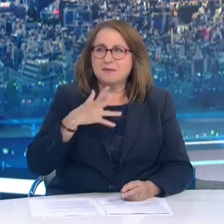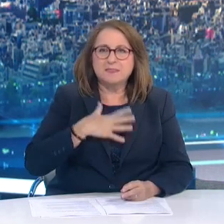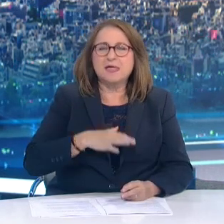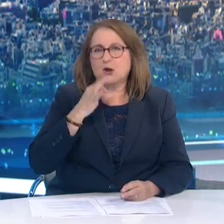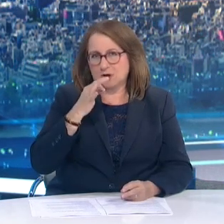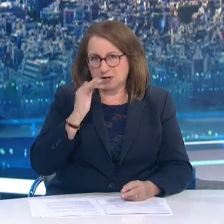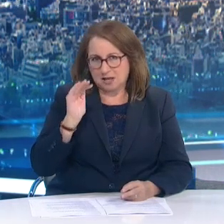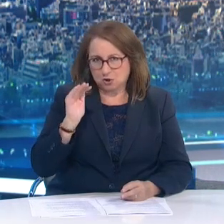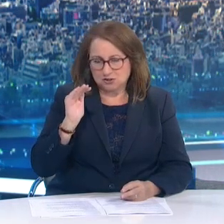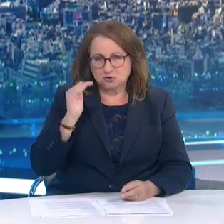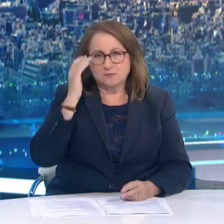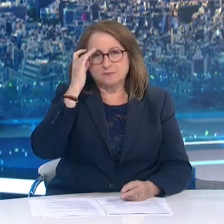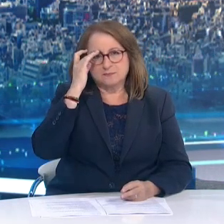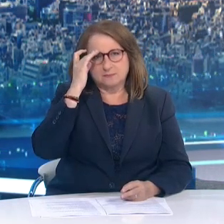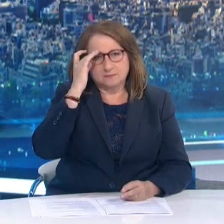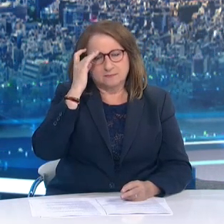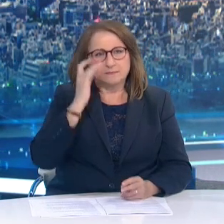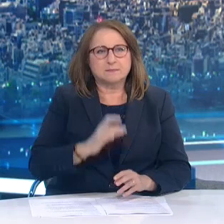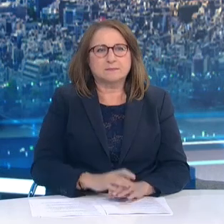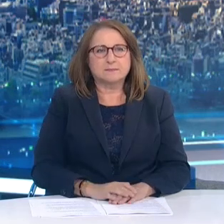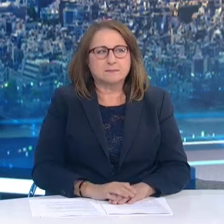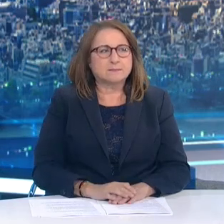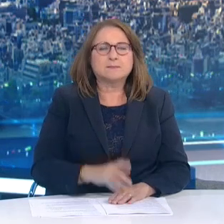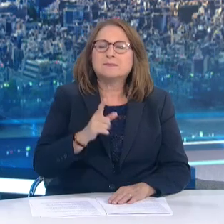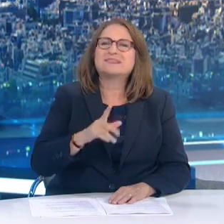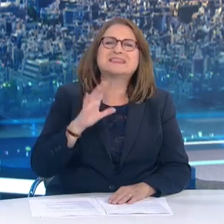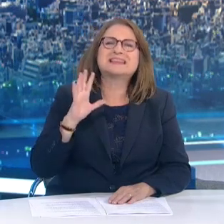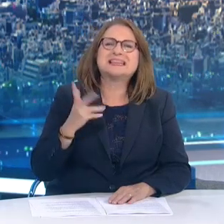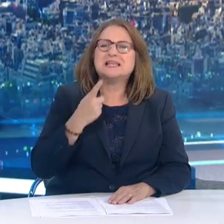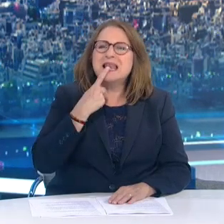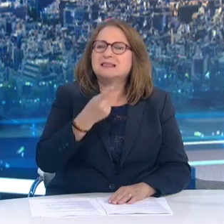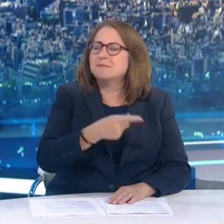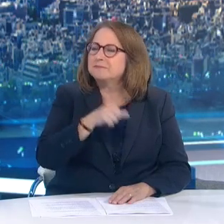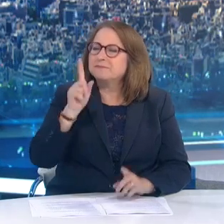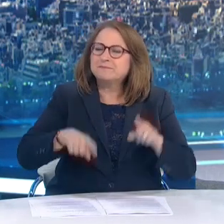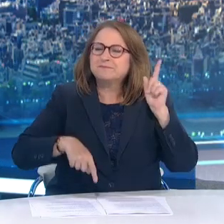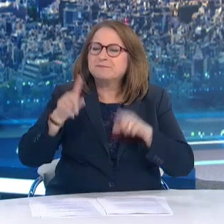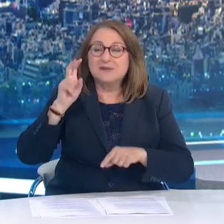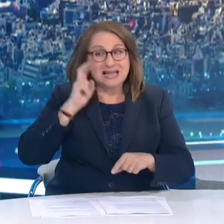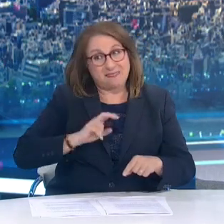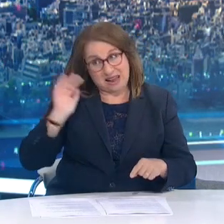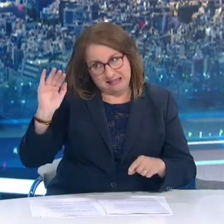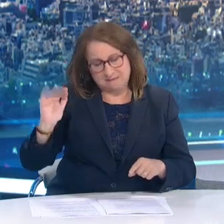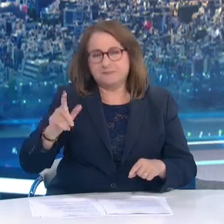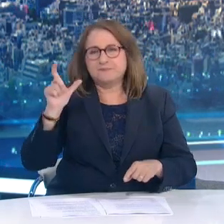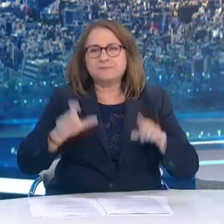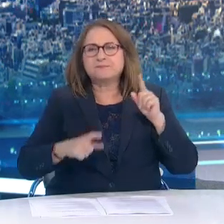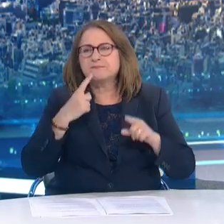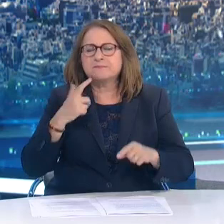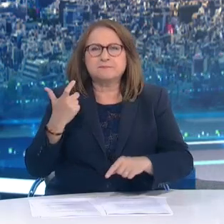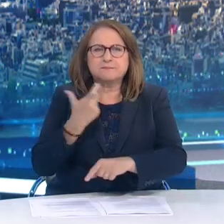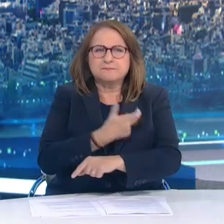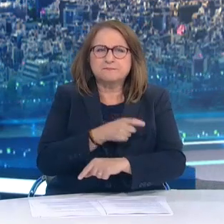ρωτήσω κύριε Χαρδαλιά Τι απαντάτε στους διστακτικούς συμπολίτες μας Που βλέπουν ότι τα μέτρα που ανακοίνουν στην